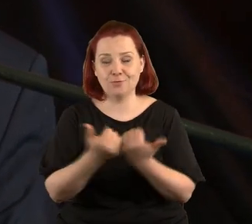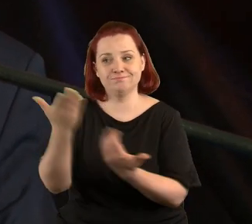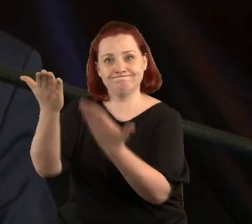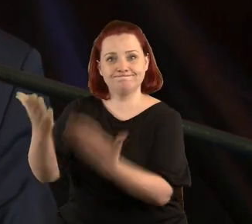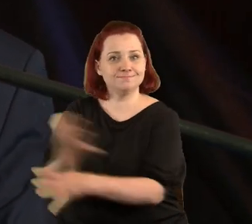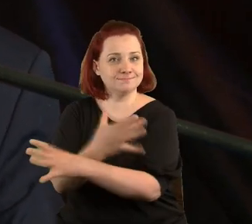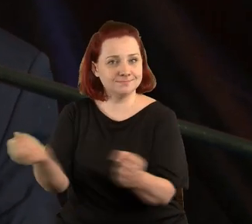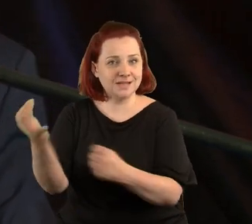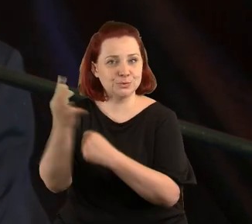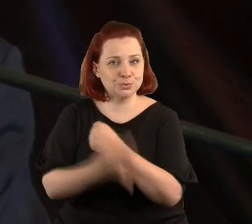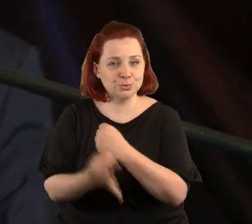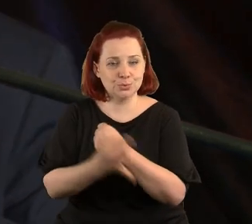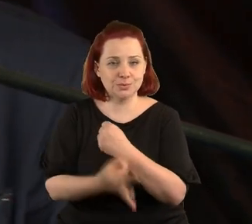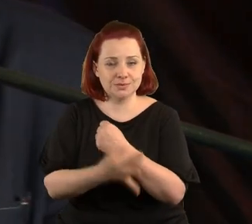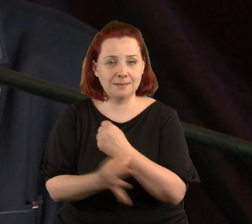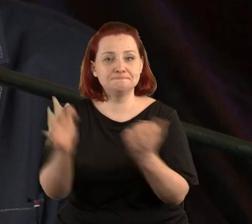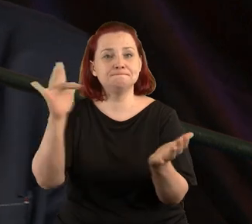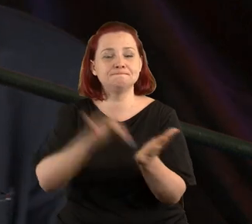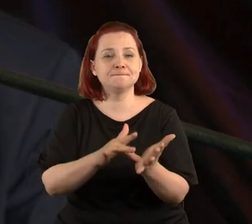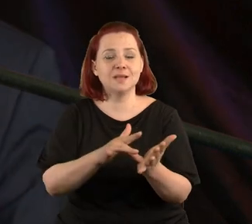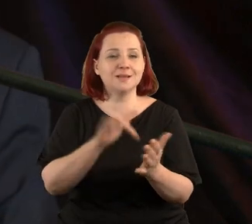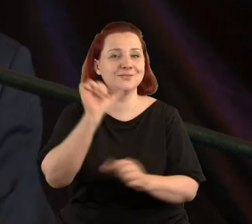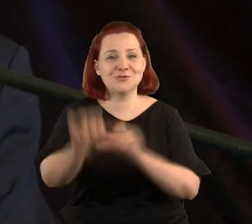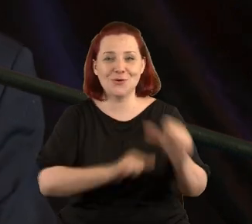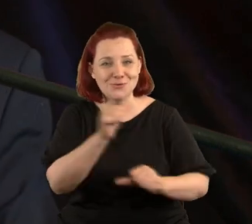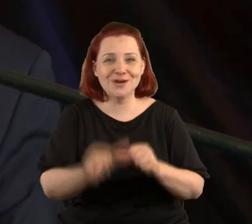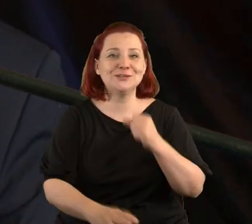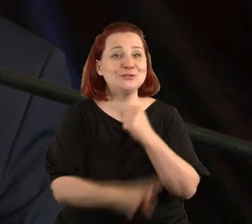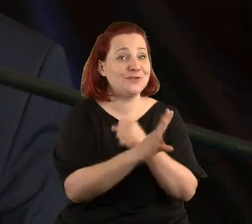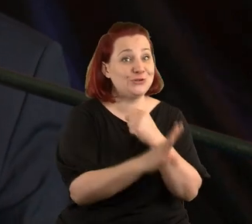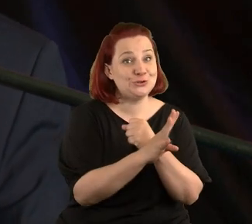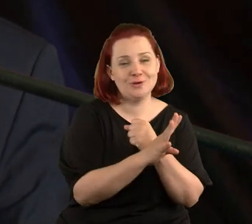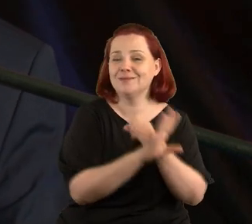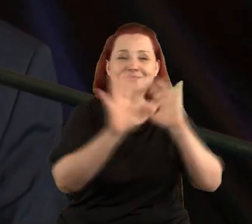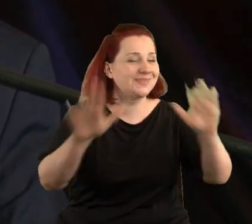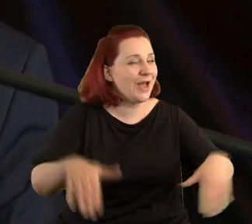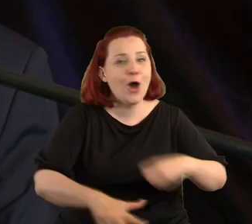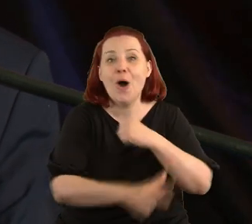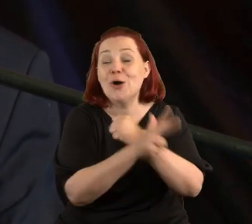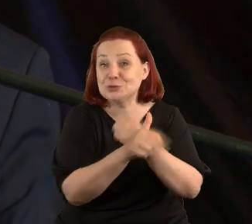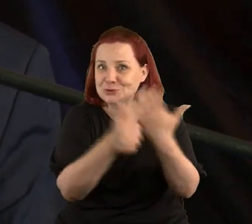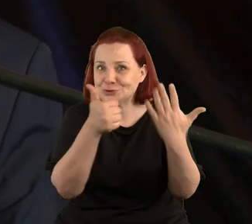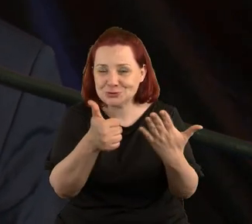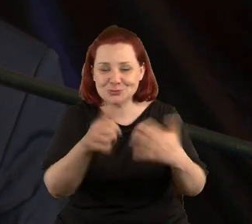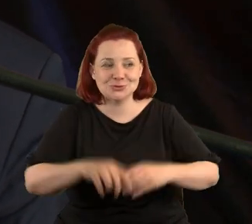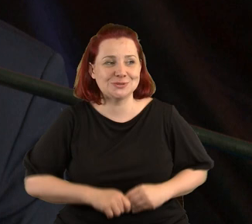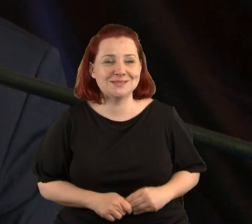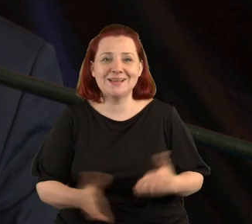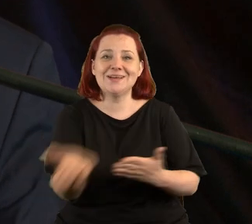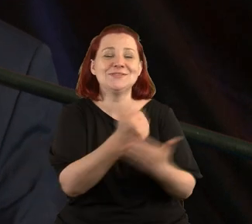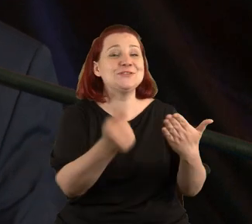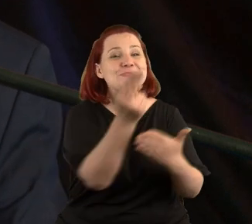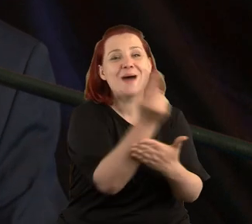studia w roku 1986, proszę Państwa, Wydział